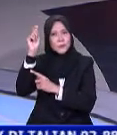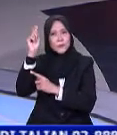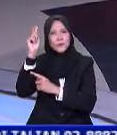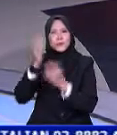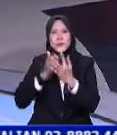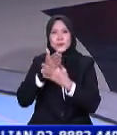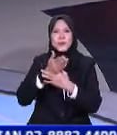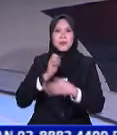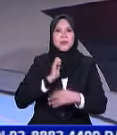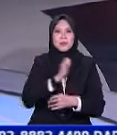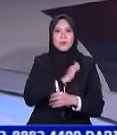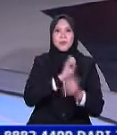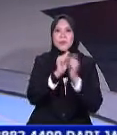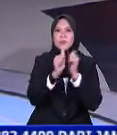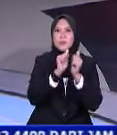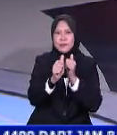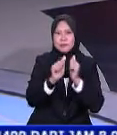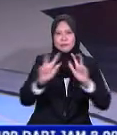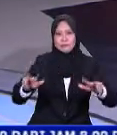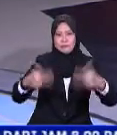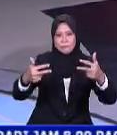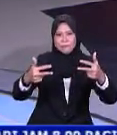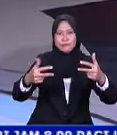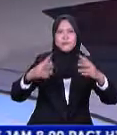melalui Exko Sukan Terlibat.